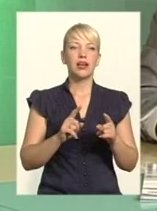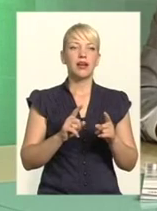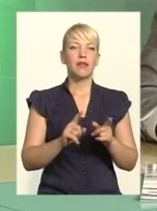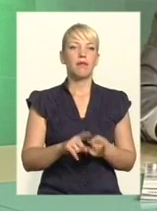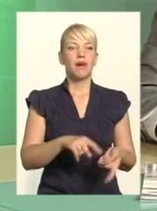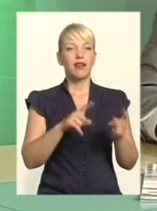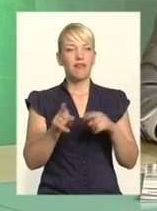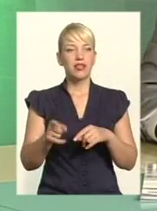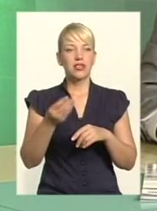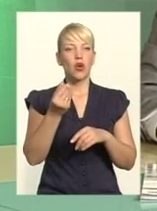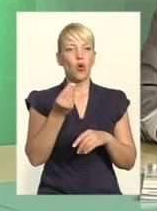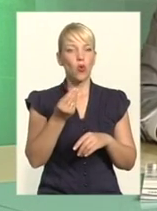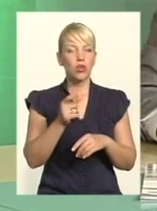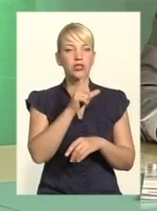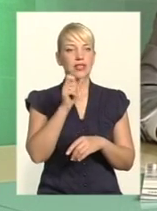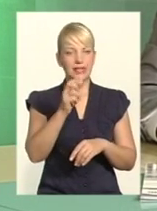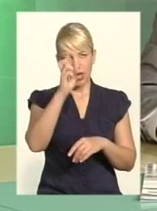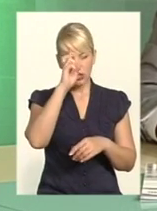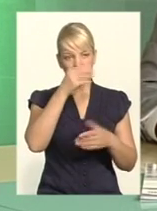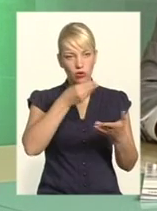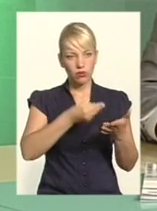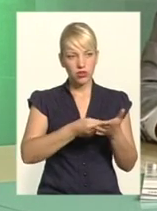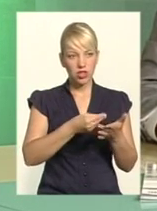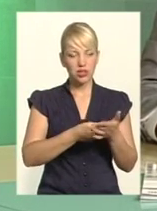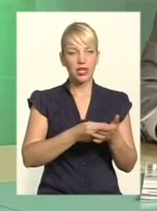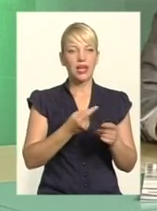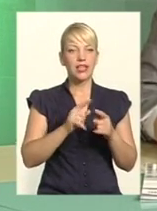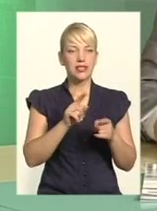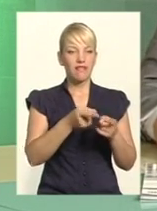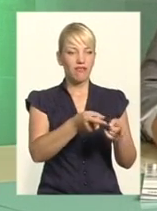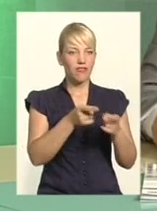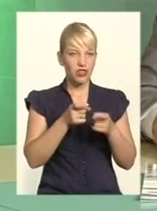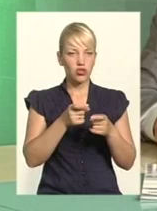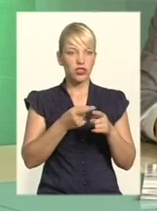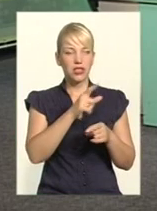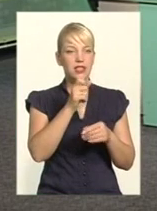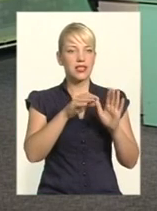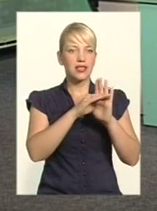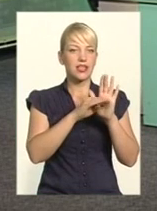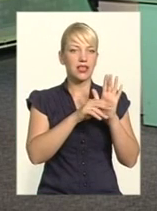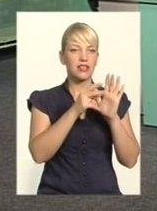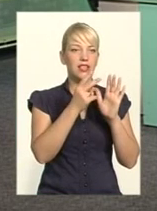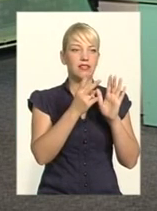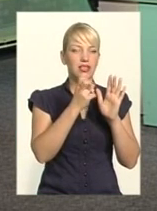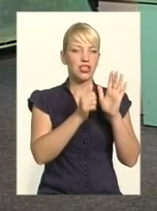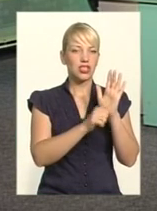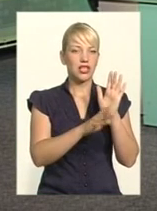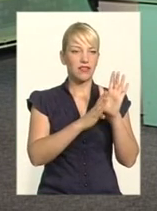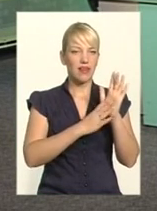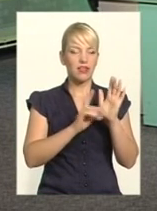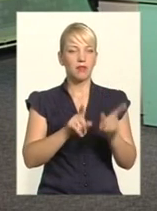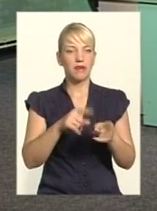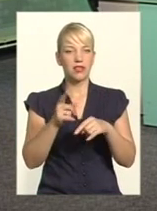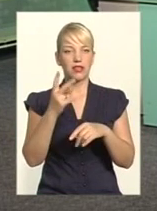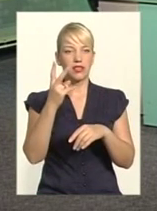розмістити, це ми маємо вилучити з статті 29, і передати в статтю 64, де склад доходів загального фонду бюджетів